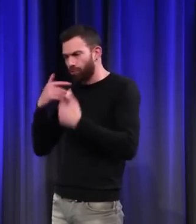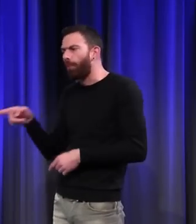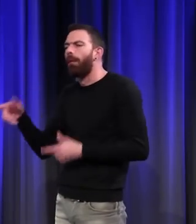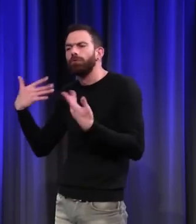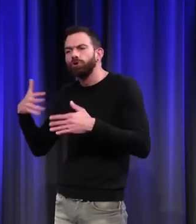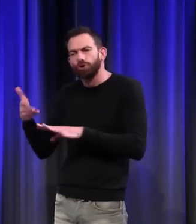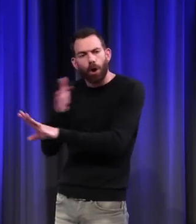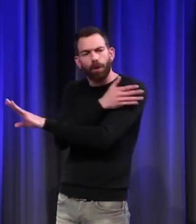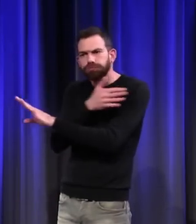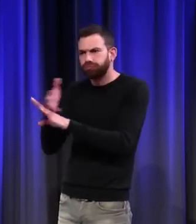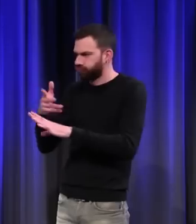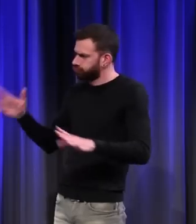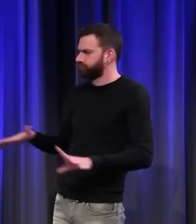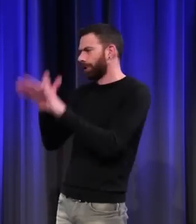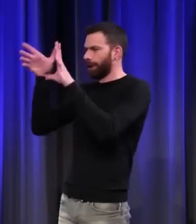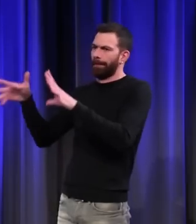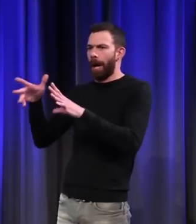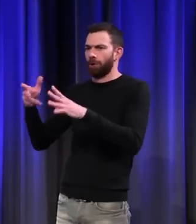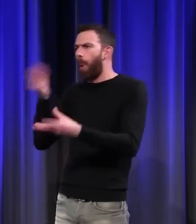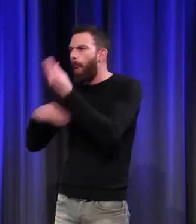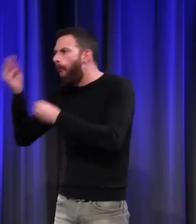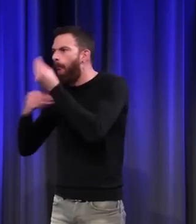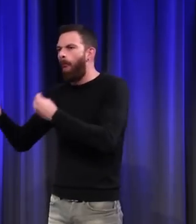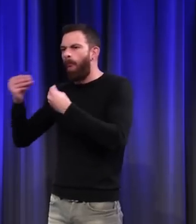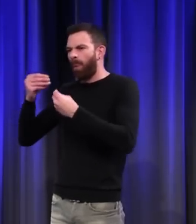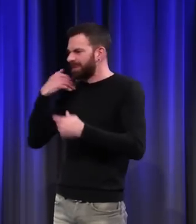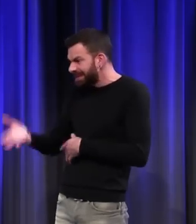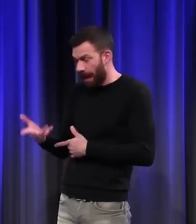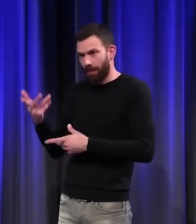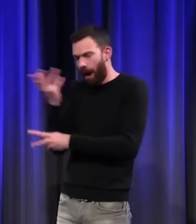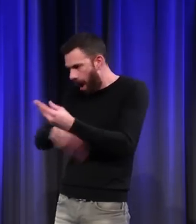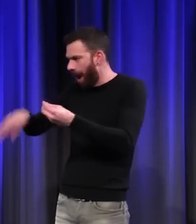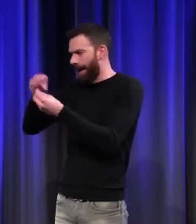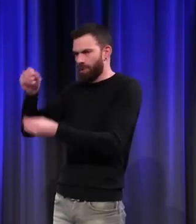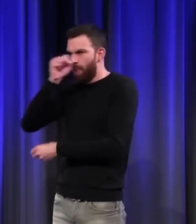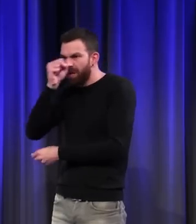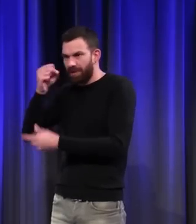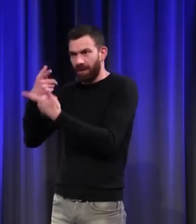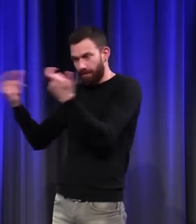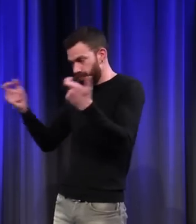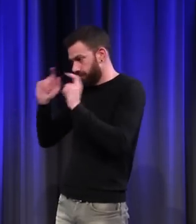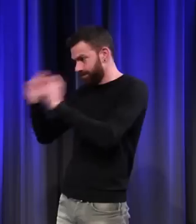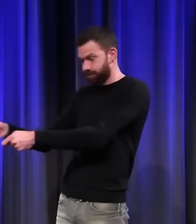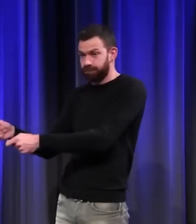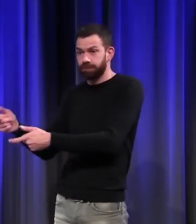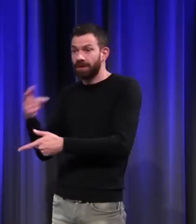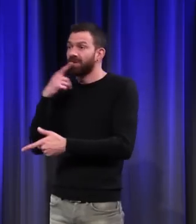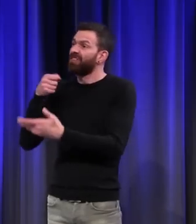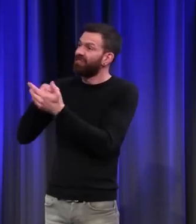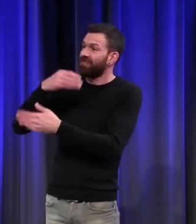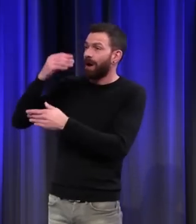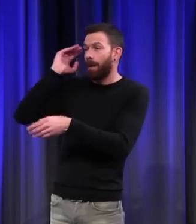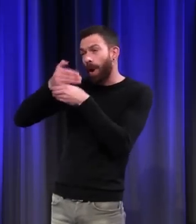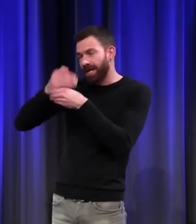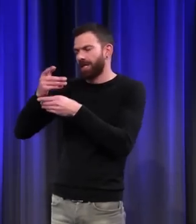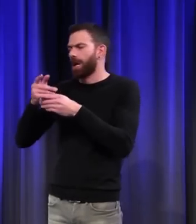On lui ajoute la sexualité, la luxure. Et le cochon, à partir de la fin du Moyen-Âge et surtout le début de l'époque